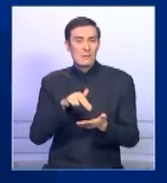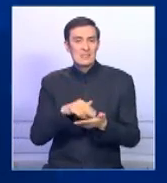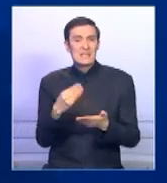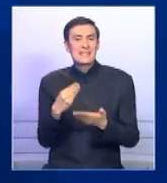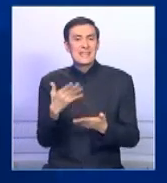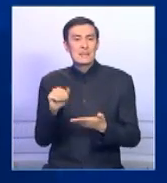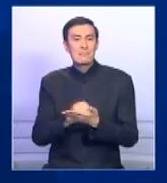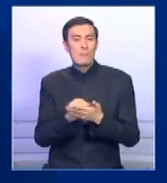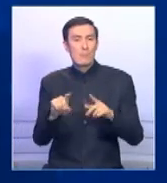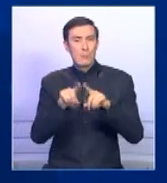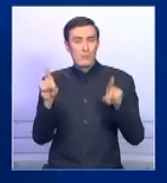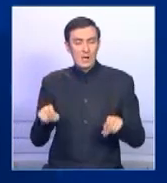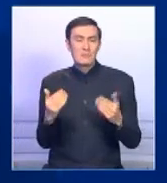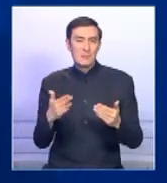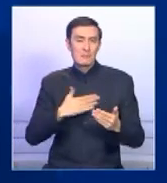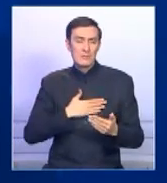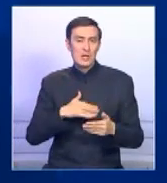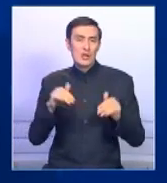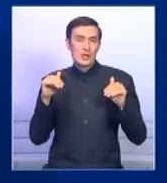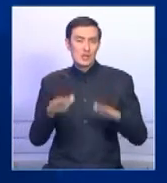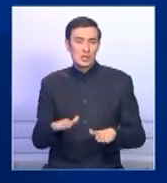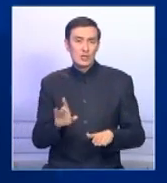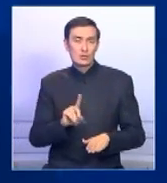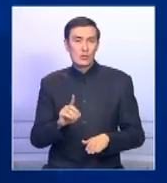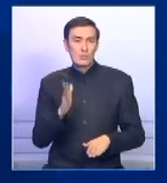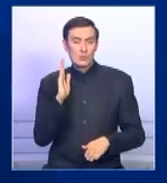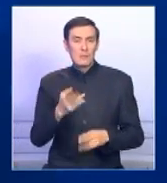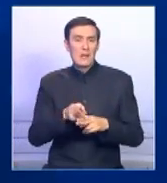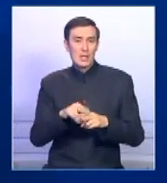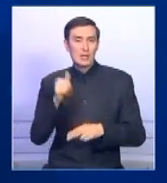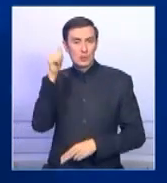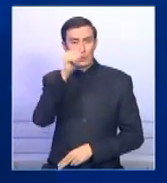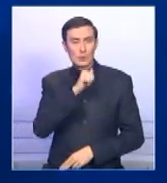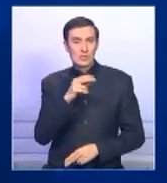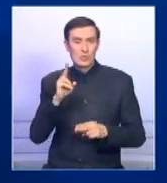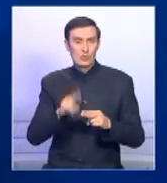бумагам. Так что, похоже, мы собираемся красиво закончить этот год.